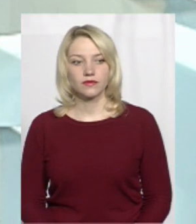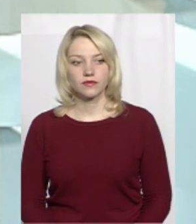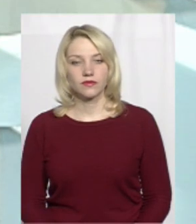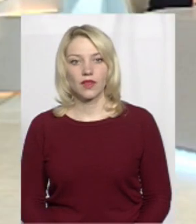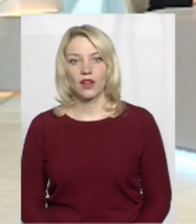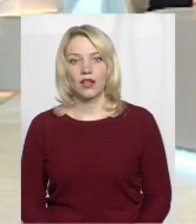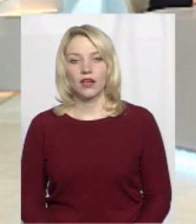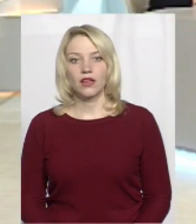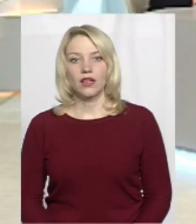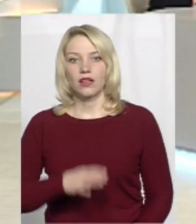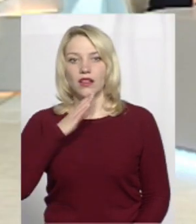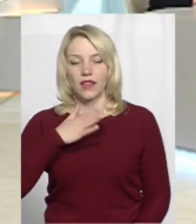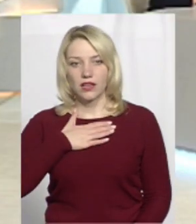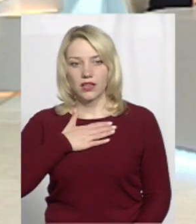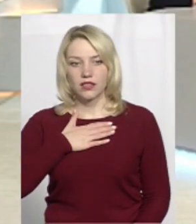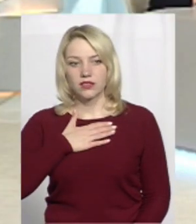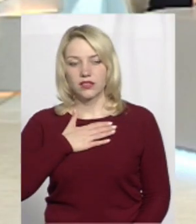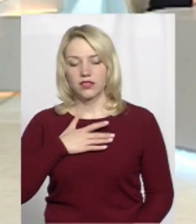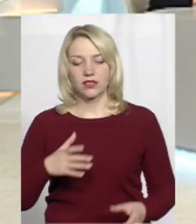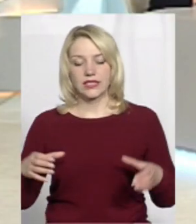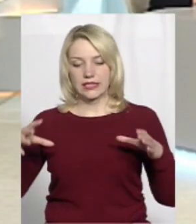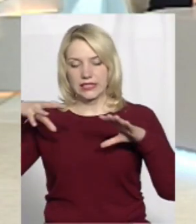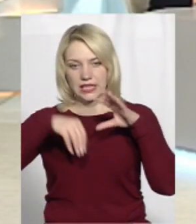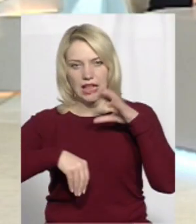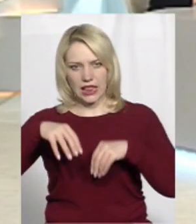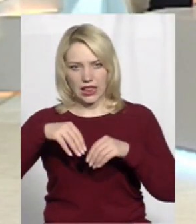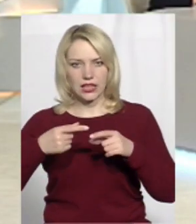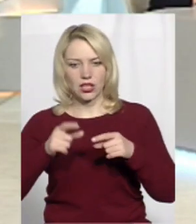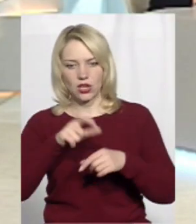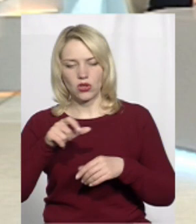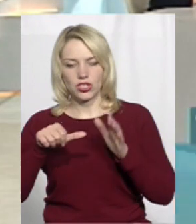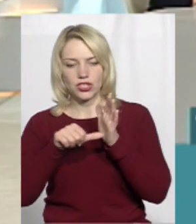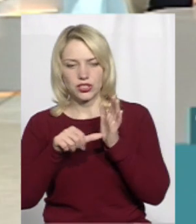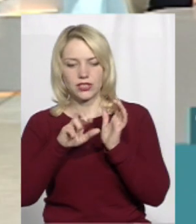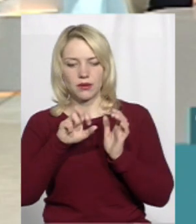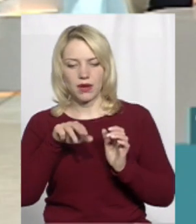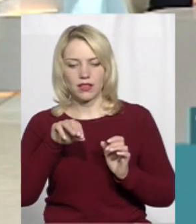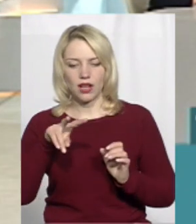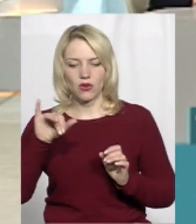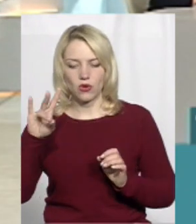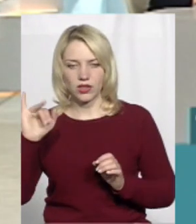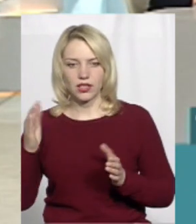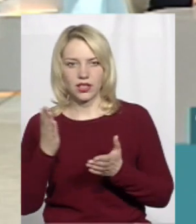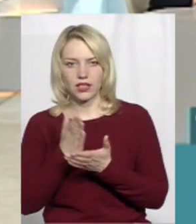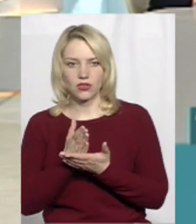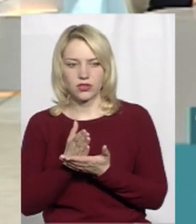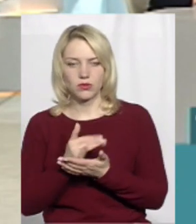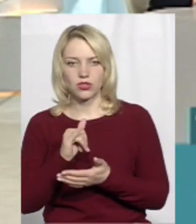Склад нашої бригади територіальної оборони складаються з шести батальйонів, які розміщені в